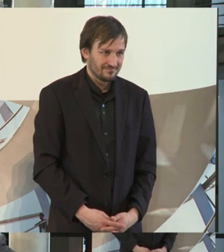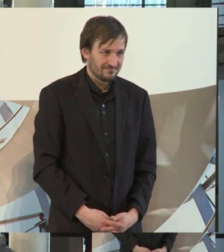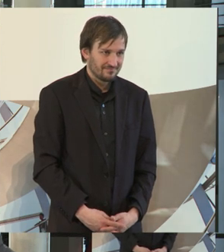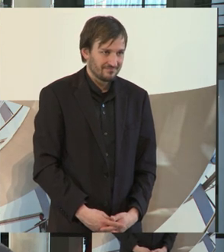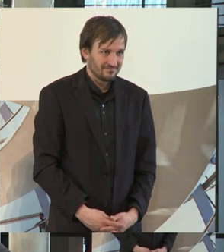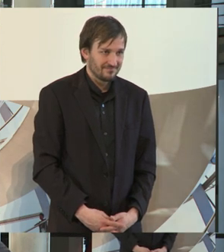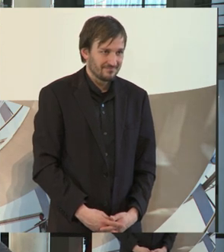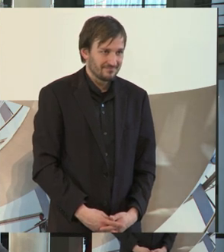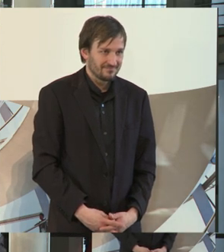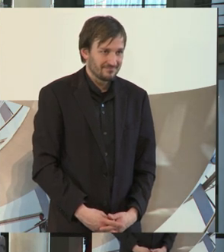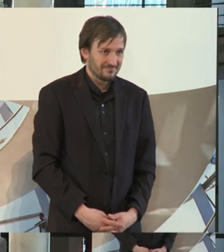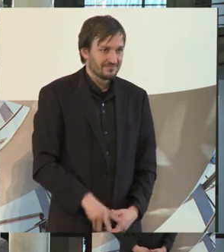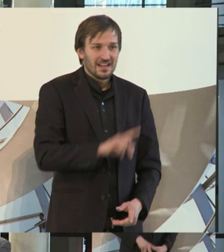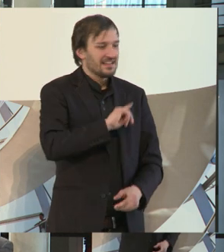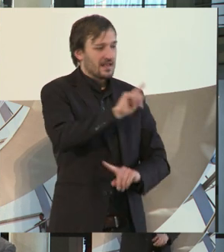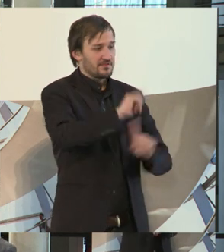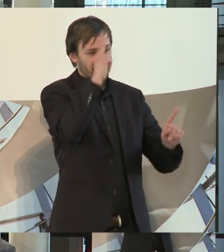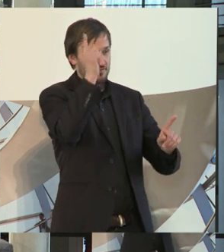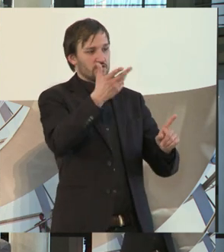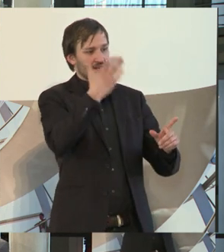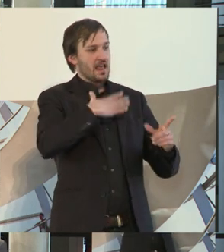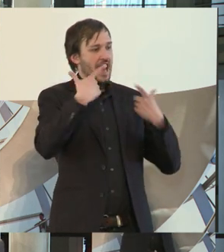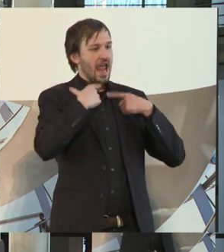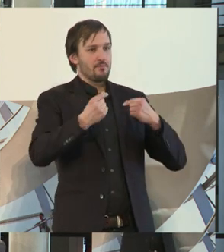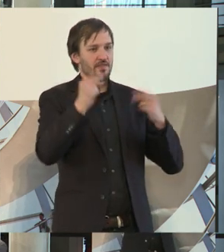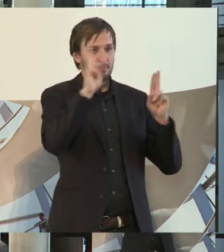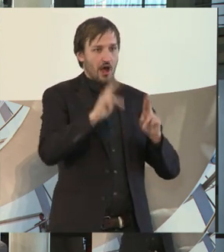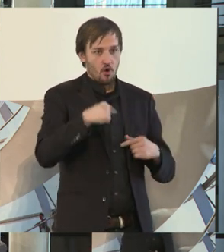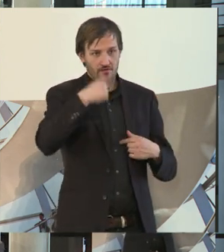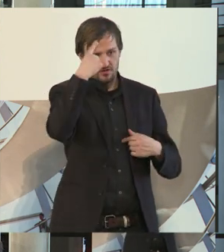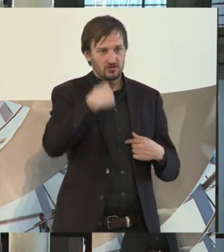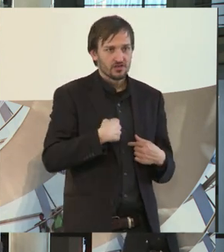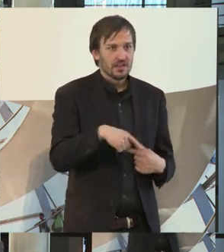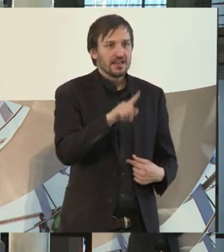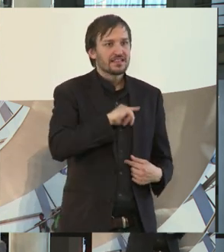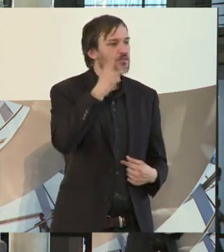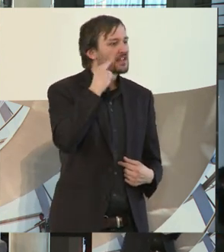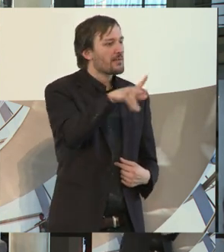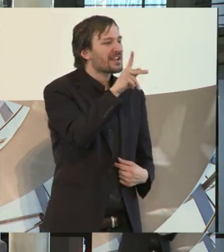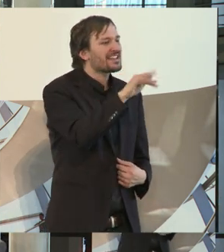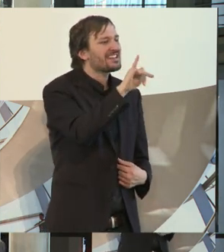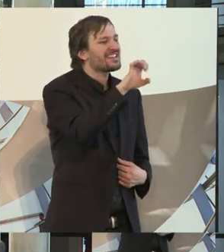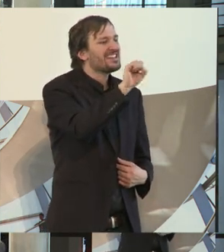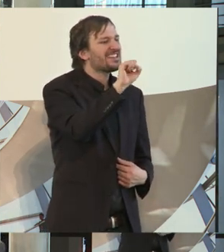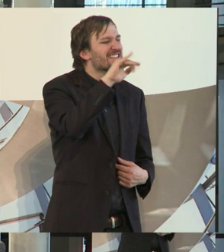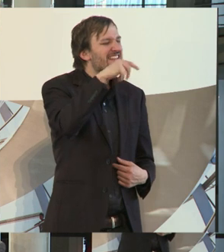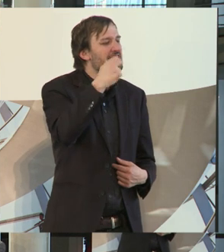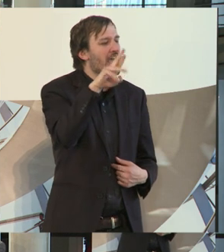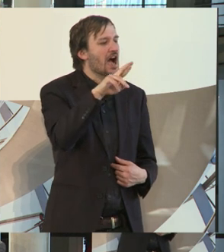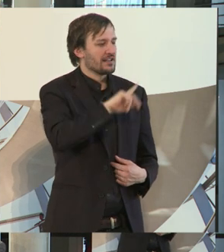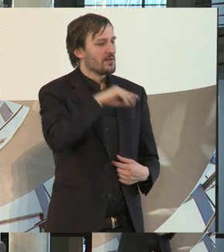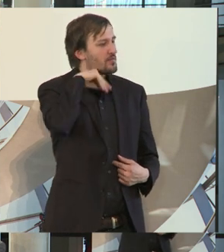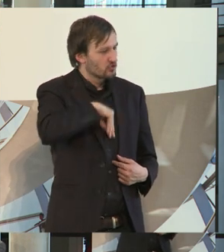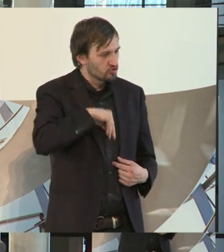Ich wusste nicht, dass ich ein blaues Hemd dran habe. Mein Name ist Kiesinger, ich bin Psychologe und auch Unternehmer.